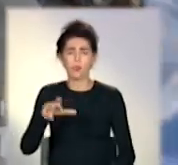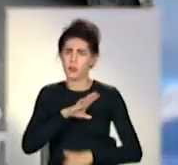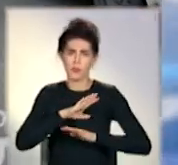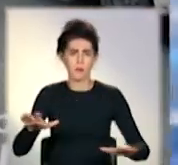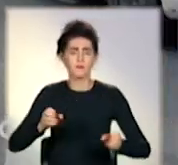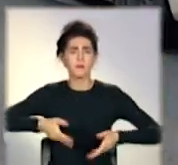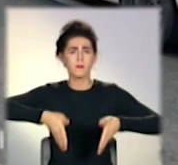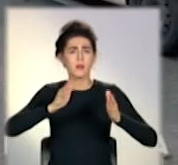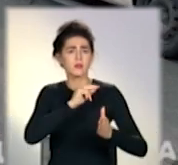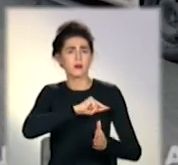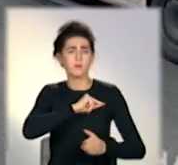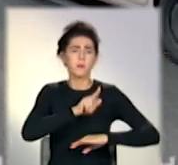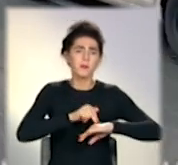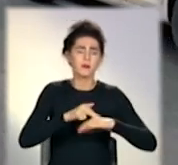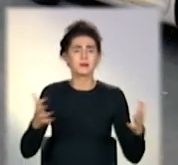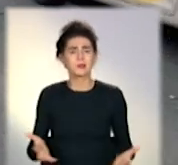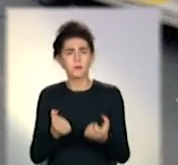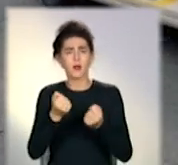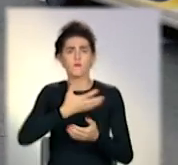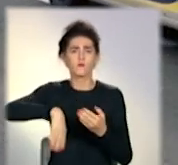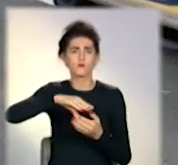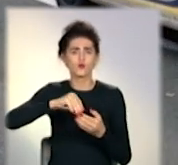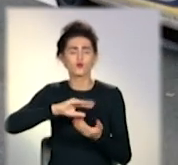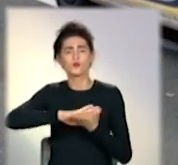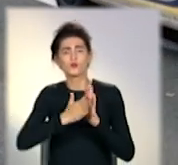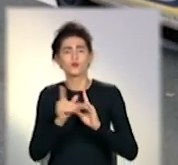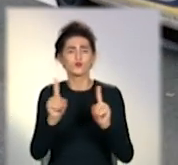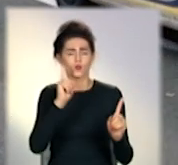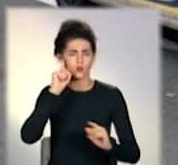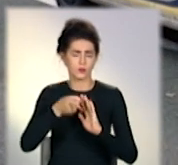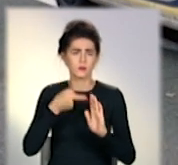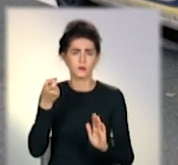працюють слідчі та рятувальники. Усі обставини з'ясовуються.